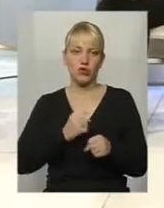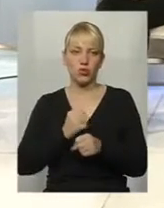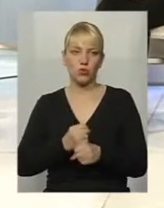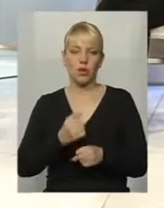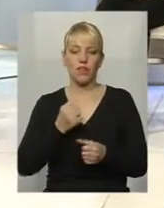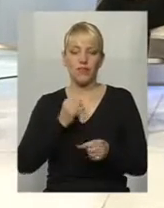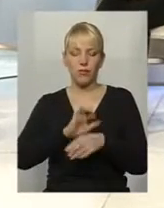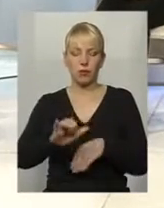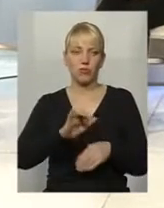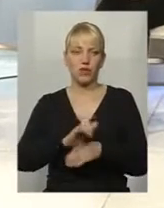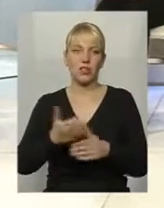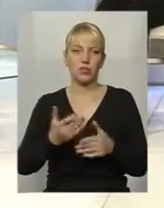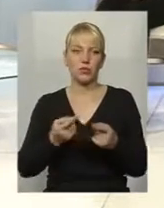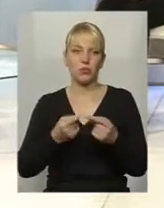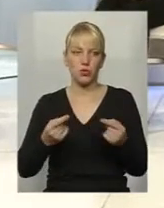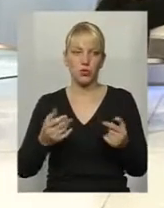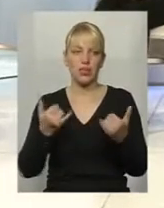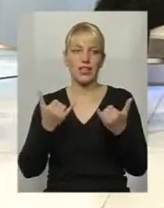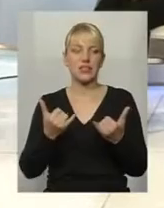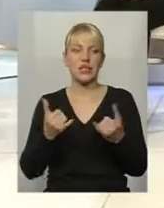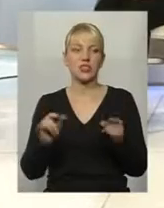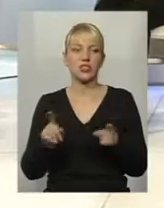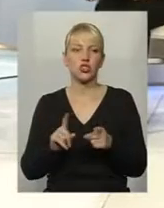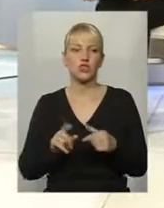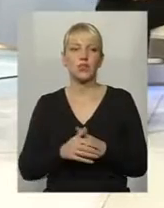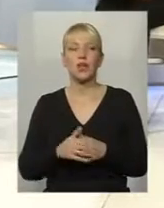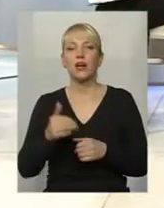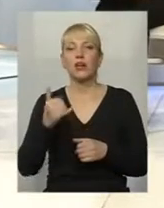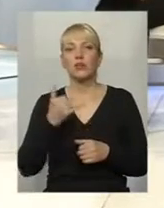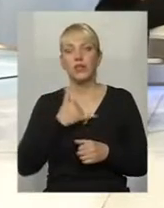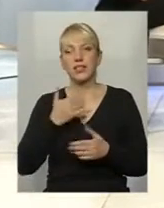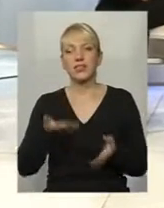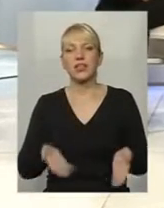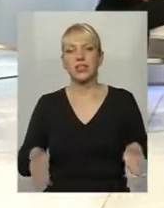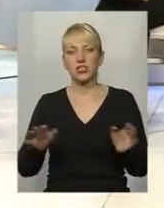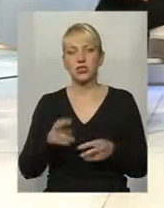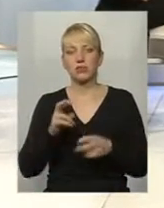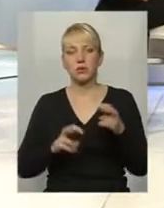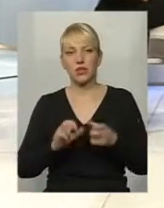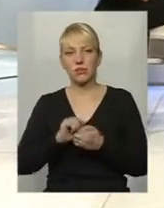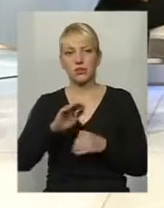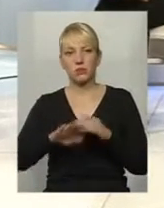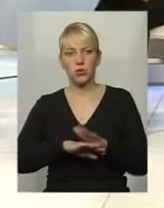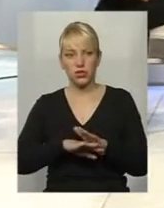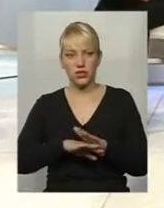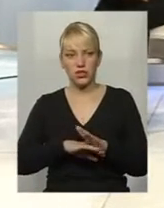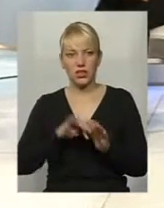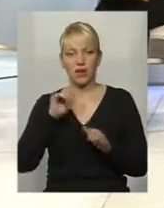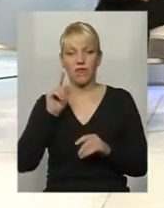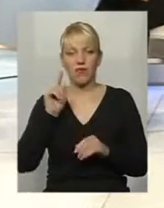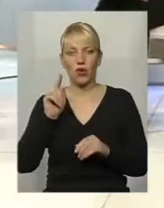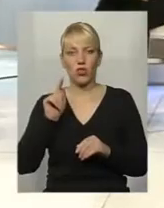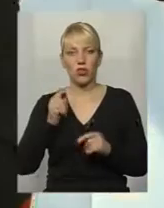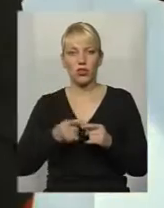Робили продукцію. Зараз. Немає. В нас залишилося підприємство «Кам'яць-Подільське», воно там